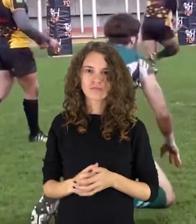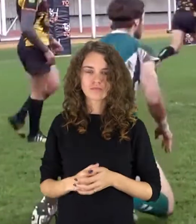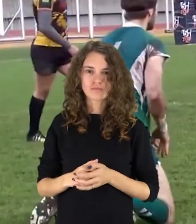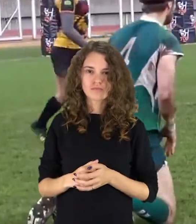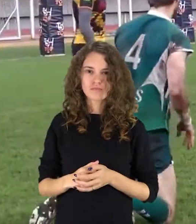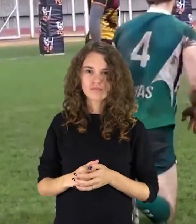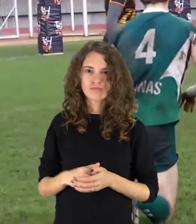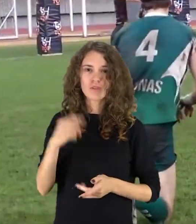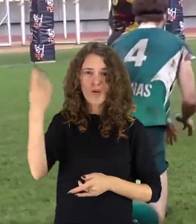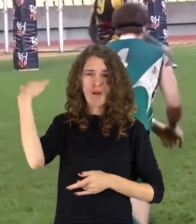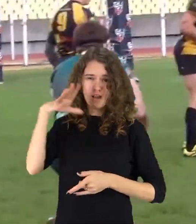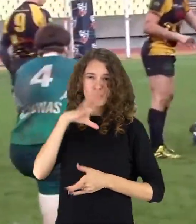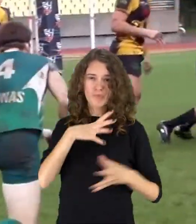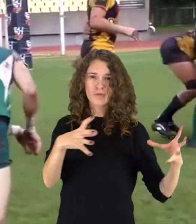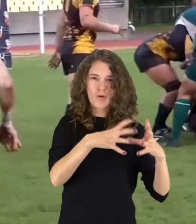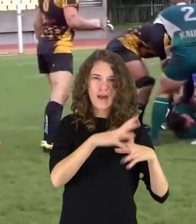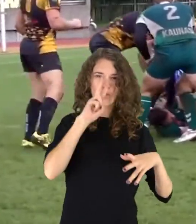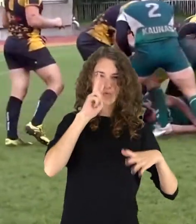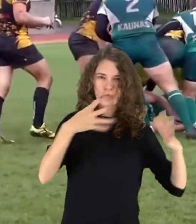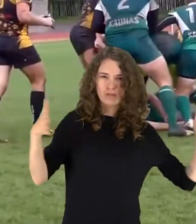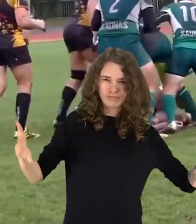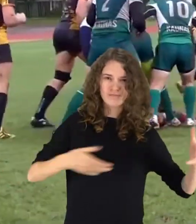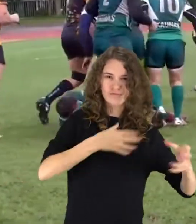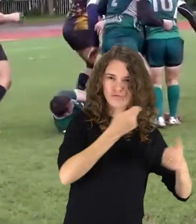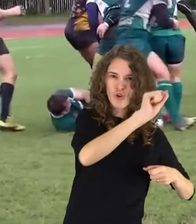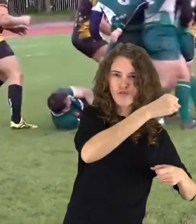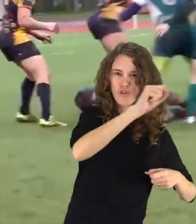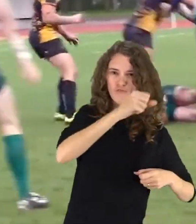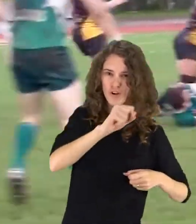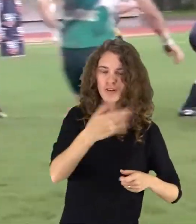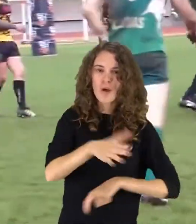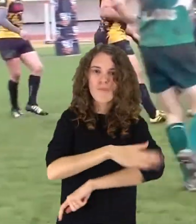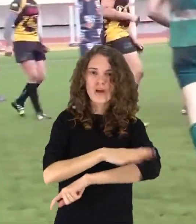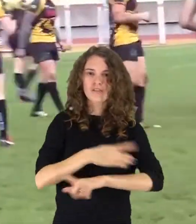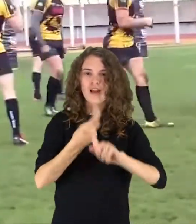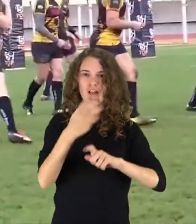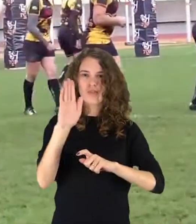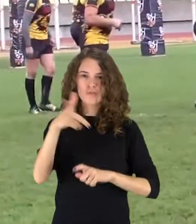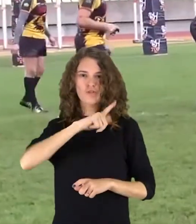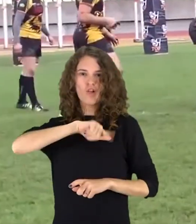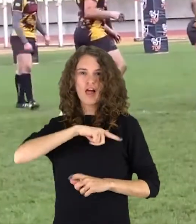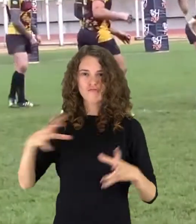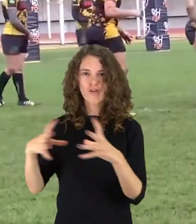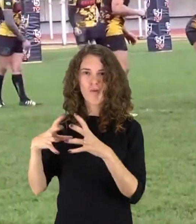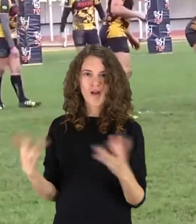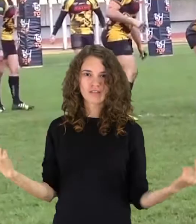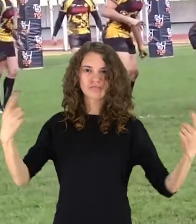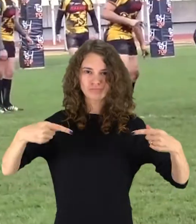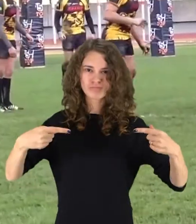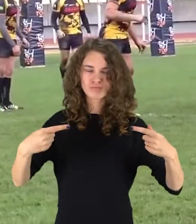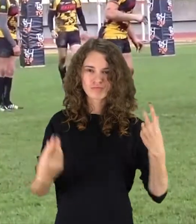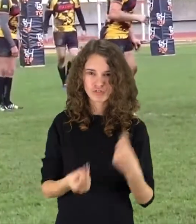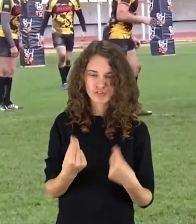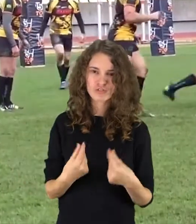persvarą šventė pergalę. Tuo tarpu buvę čempionai Baltrek Šiauliai kitą savaitgalį paskutinėse varžybose susitikstų top lygos aucaiderys